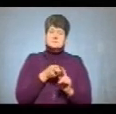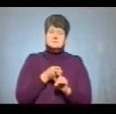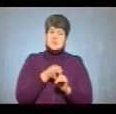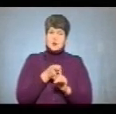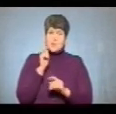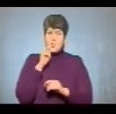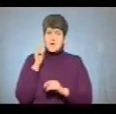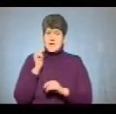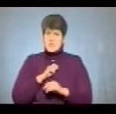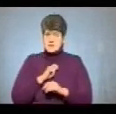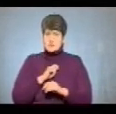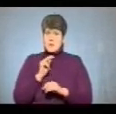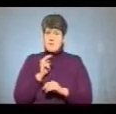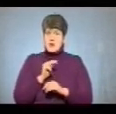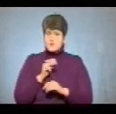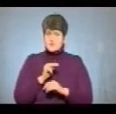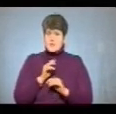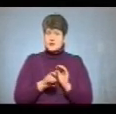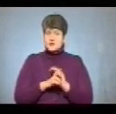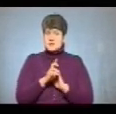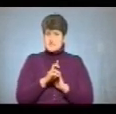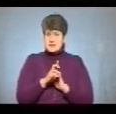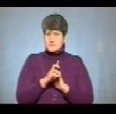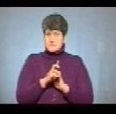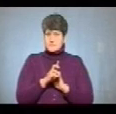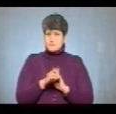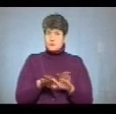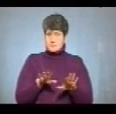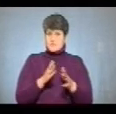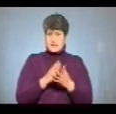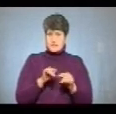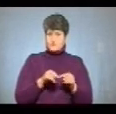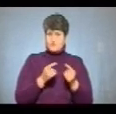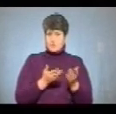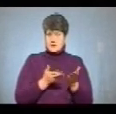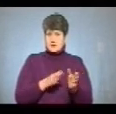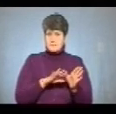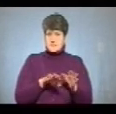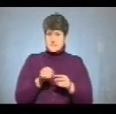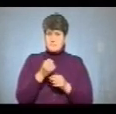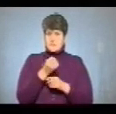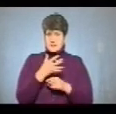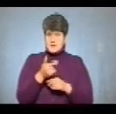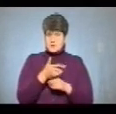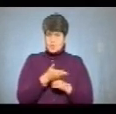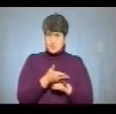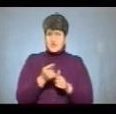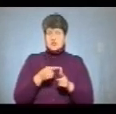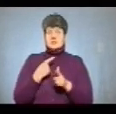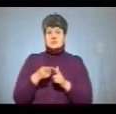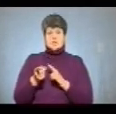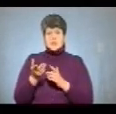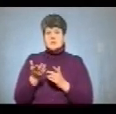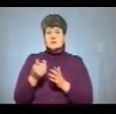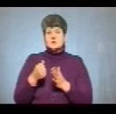Української православної церкви помісної, яка утворилася після 15 грудня, чи до такої